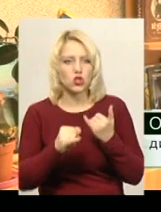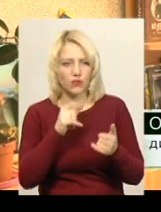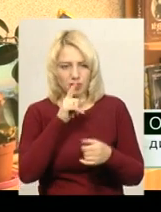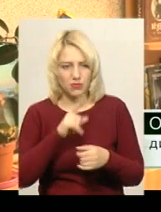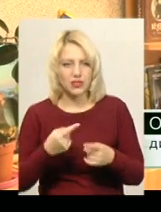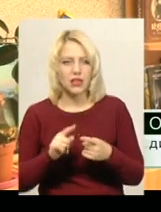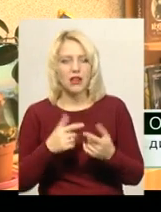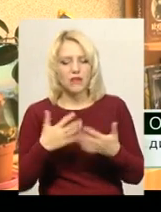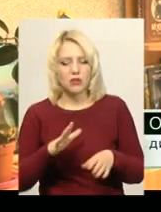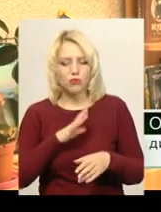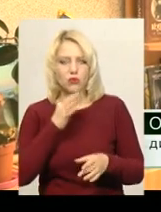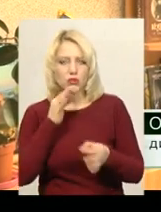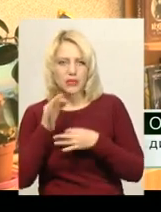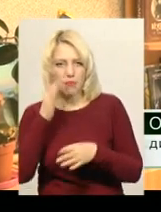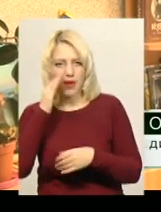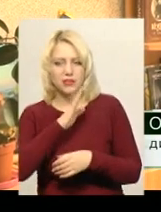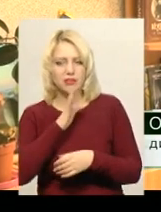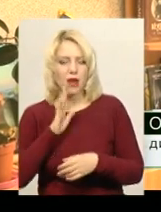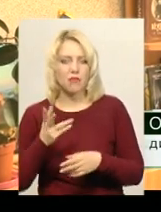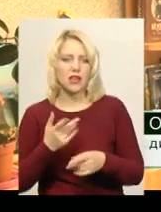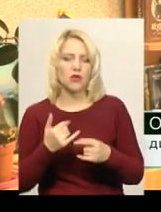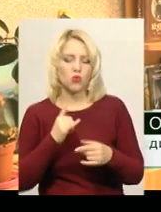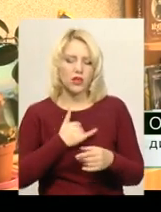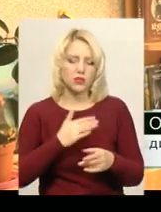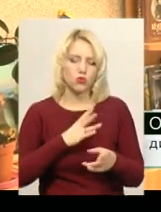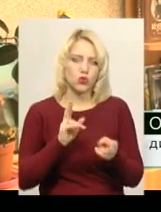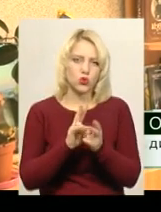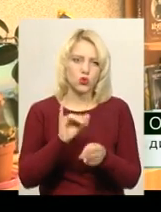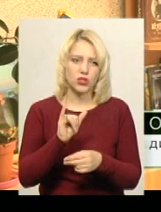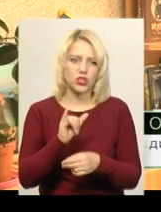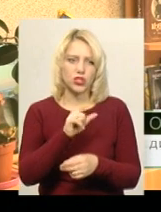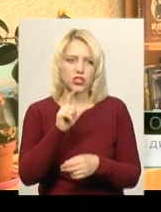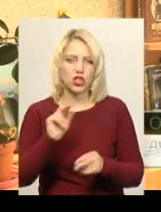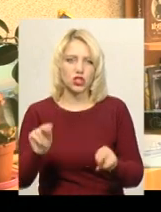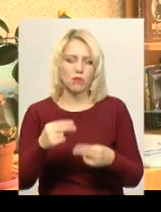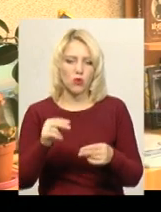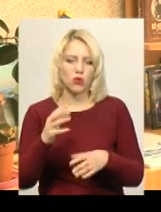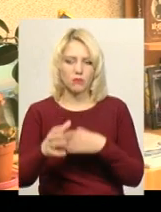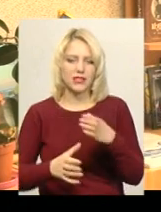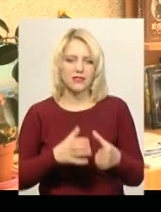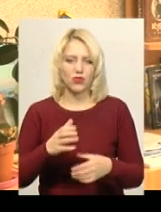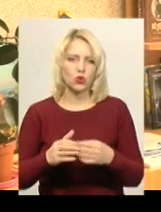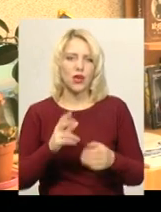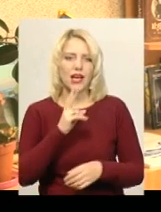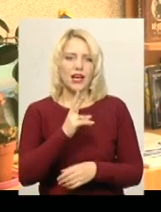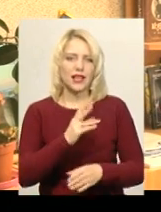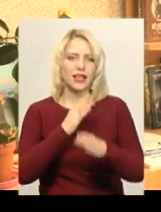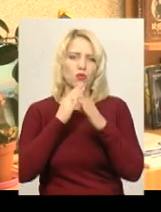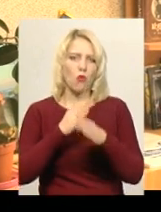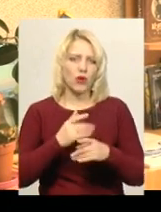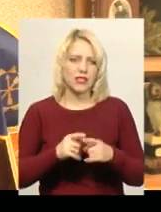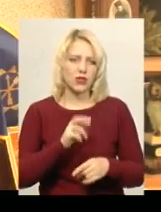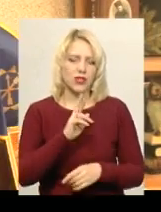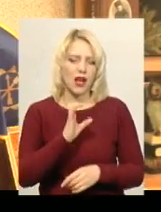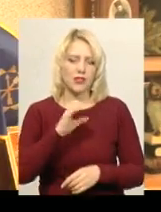проводили майстер-класи до цього. У нас була зустрічі з чемпіоном світу скікбоксингу Олександром